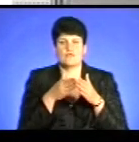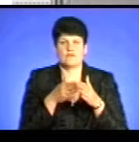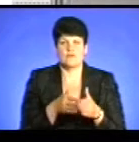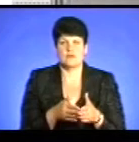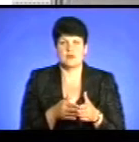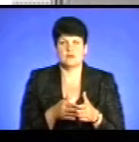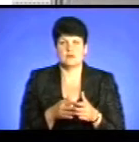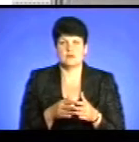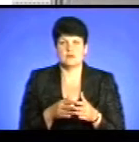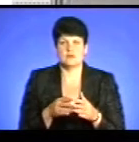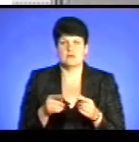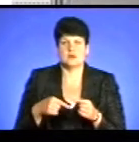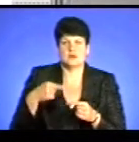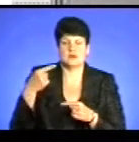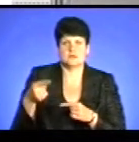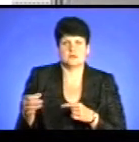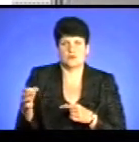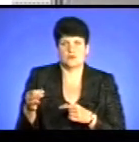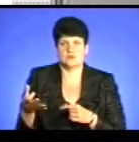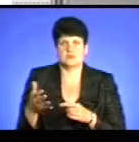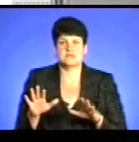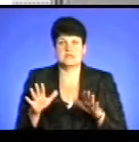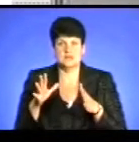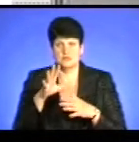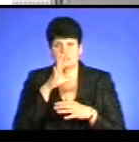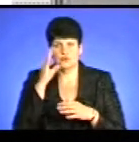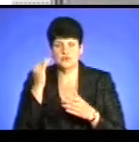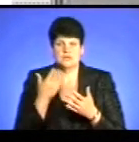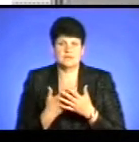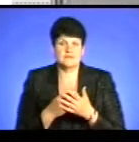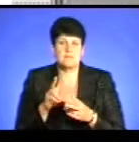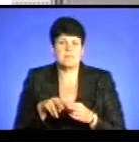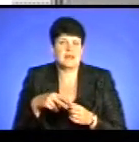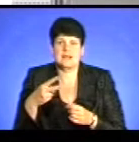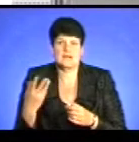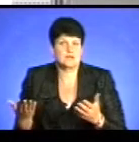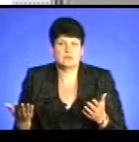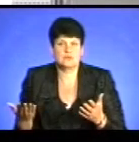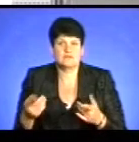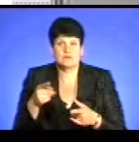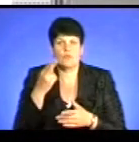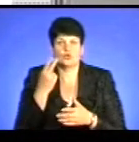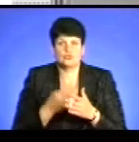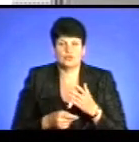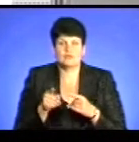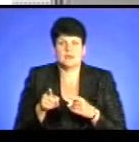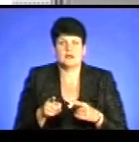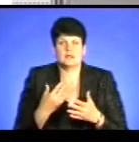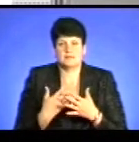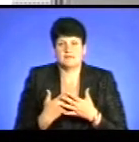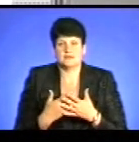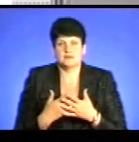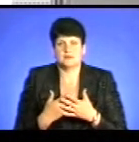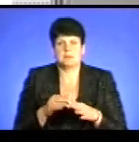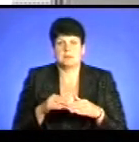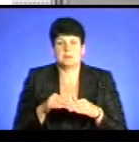за островом Сідорінка. Це сталося вночі, вони, видно, перекинулись. Він потонував, вона, напевне, добиралась до берега.